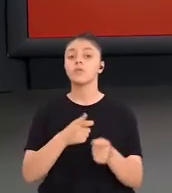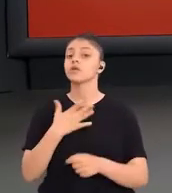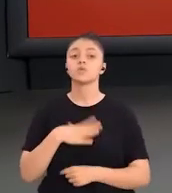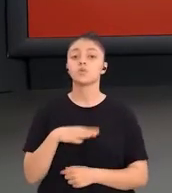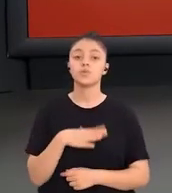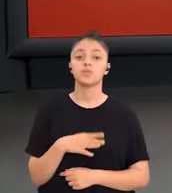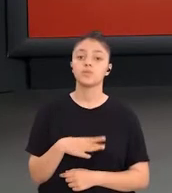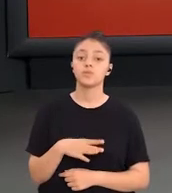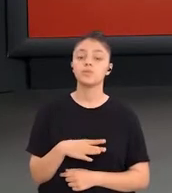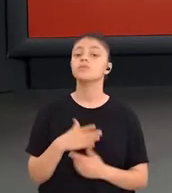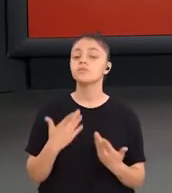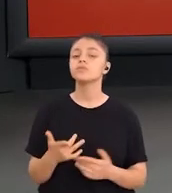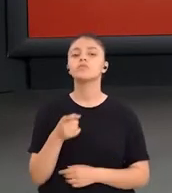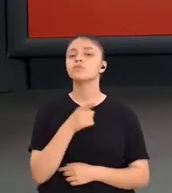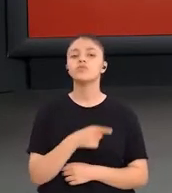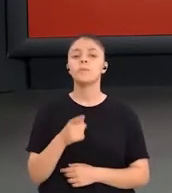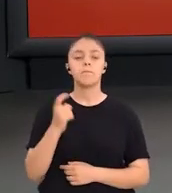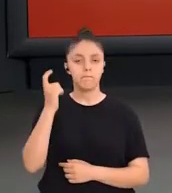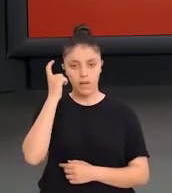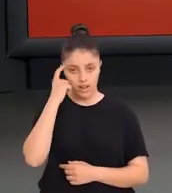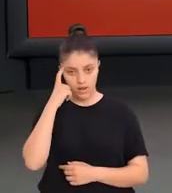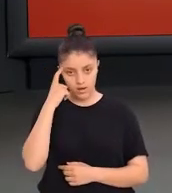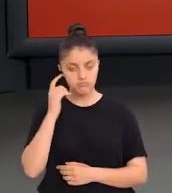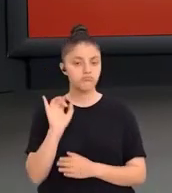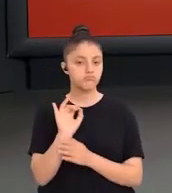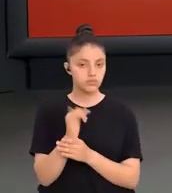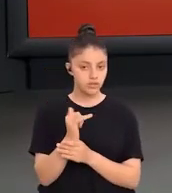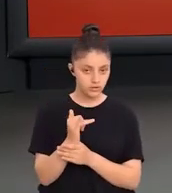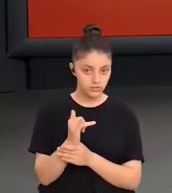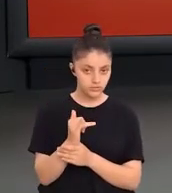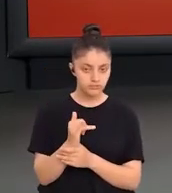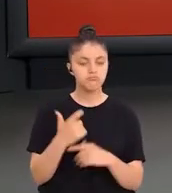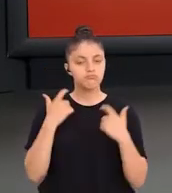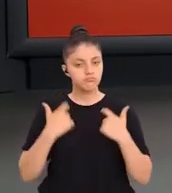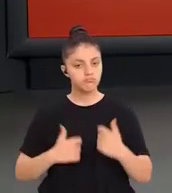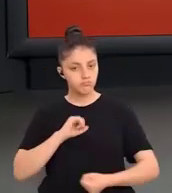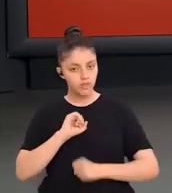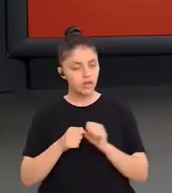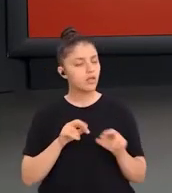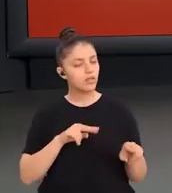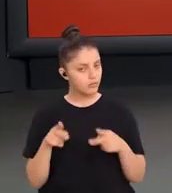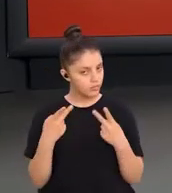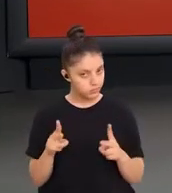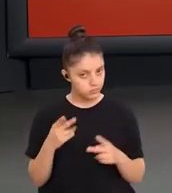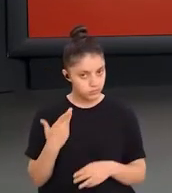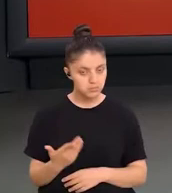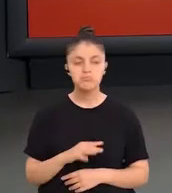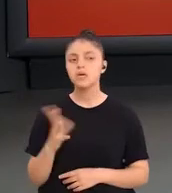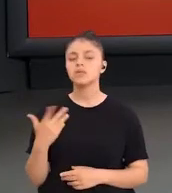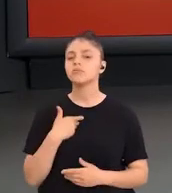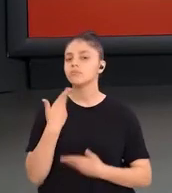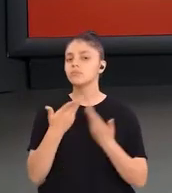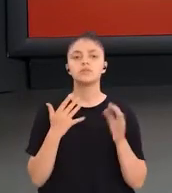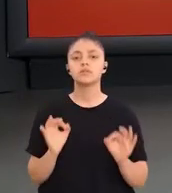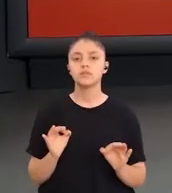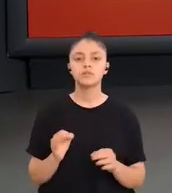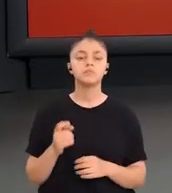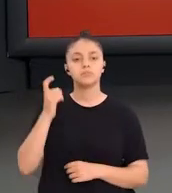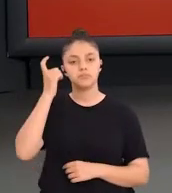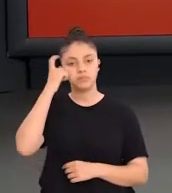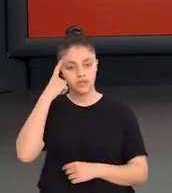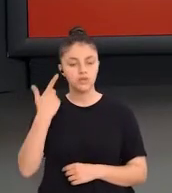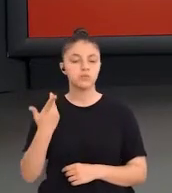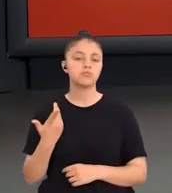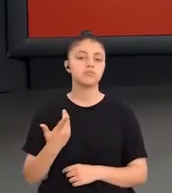kazandırmak istiyoruz? Bunlar bilgi, beceri, tutumlar şeklinde olabilir. Diğer bir deyişle